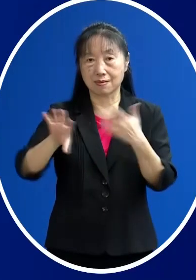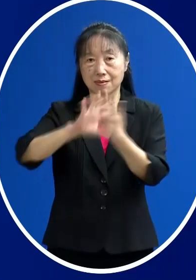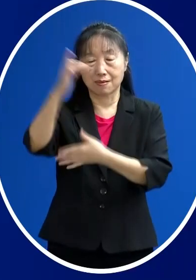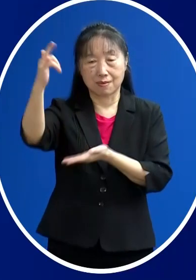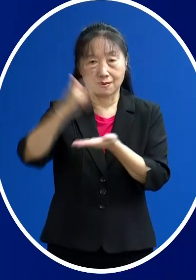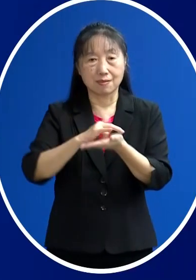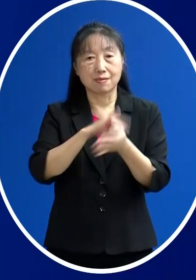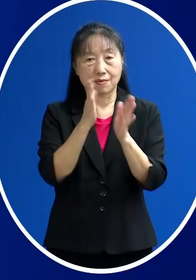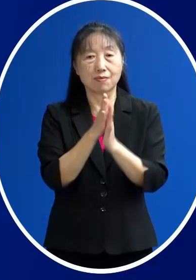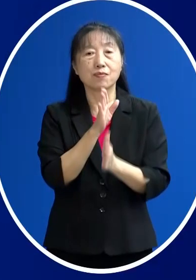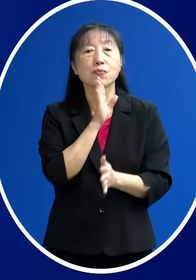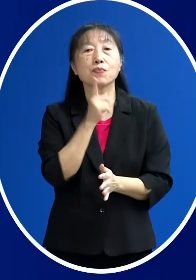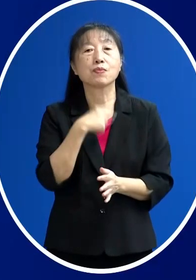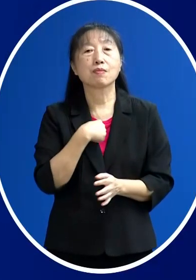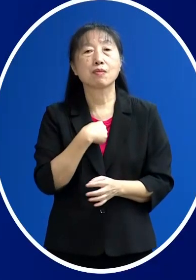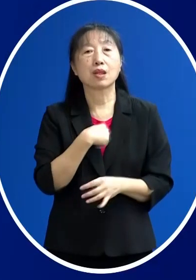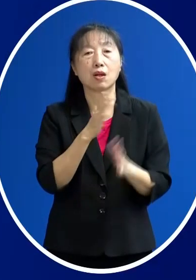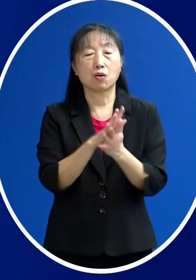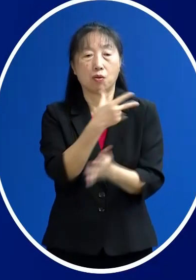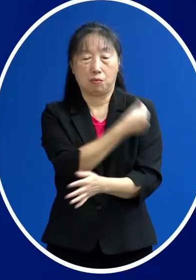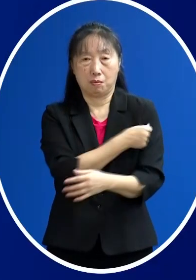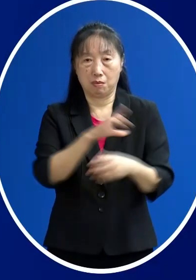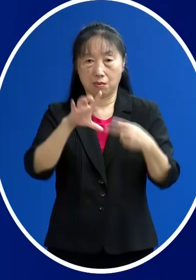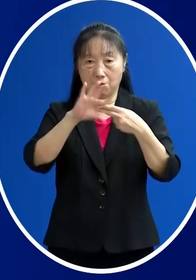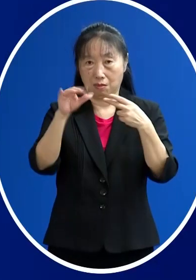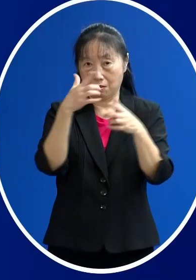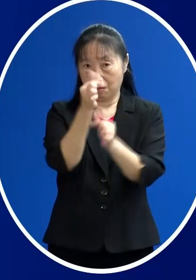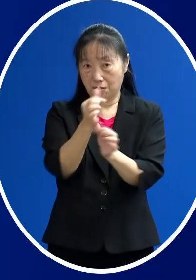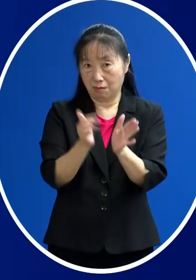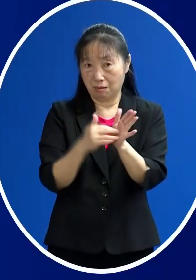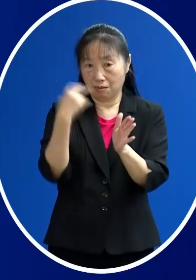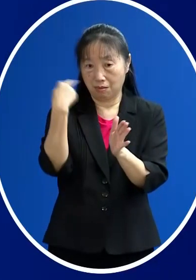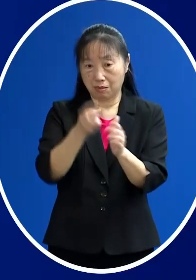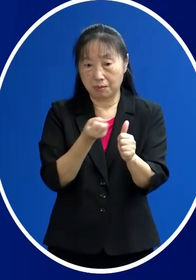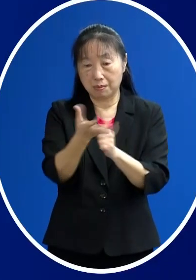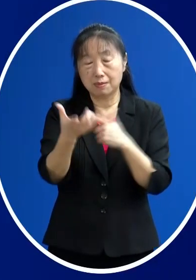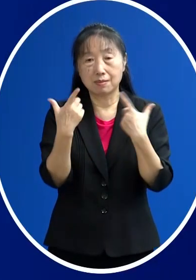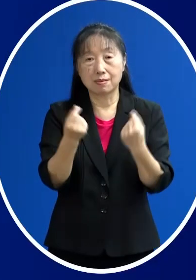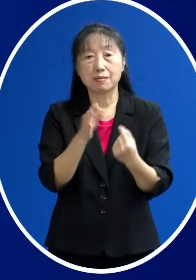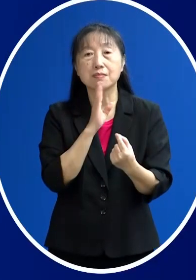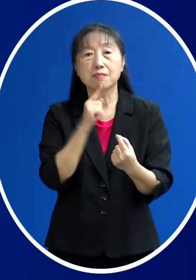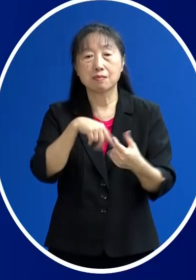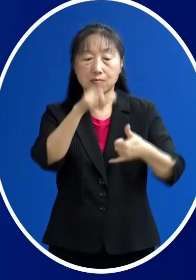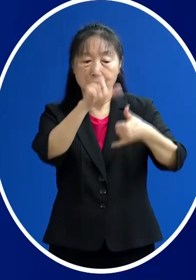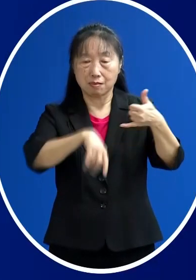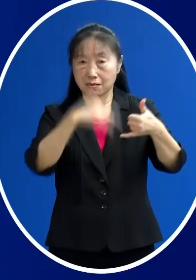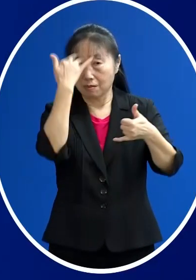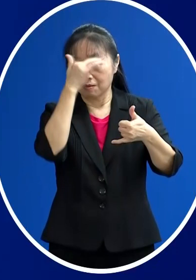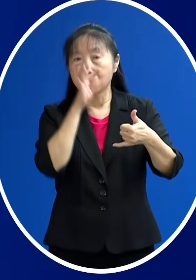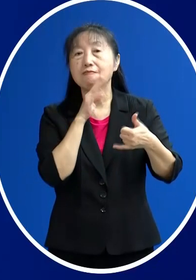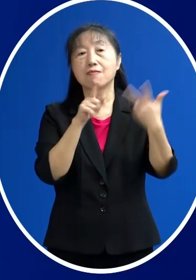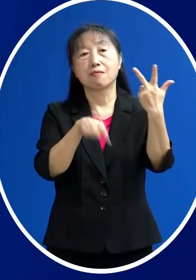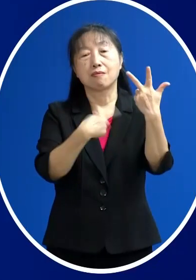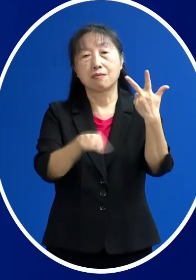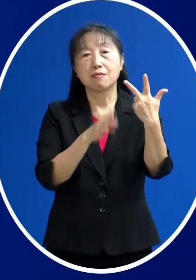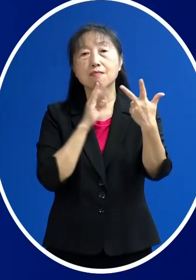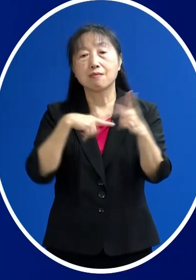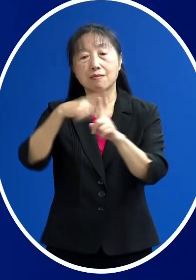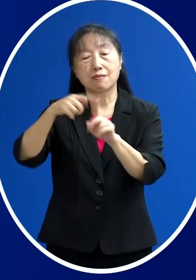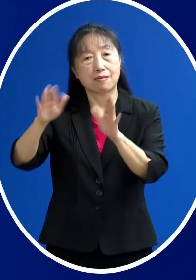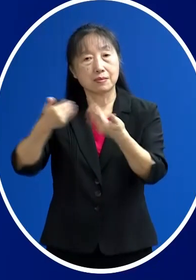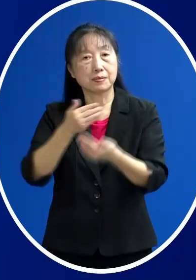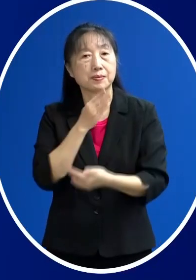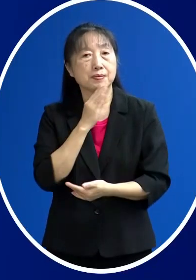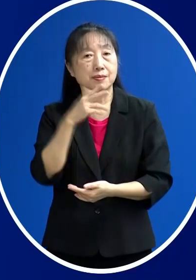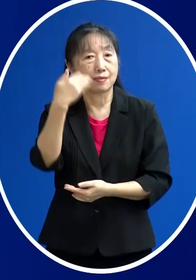ron全數都是突破性感染之外那無症狀的情形 總共現在累積是7例輕症的部分